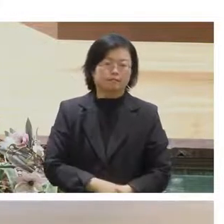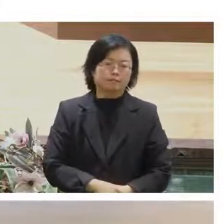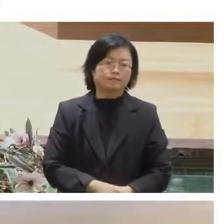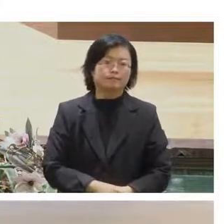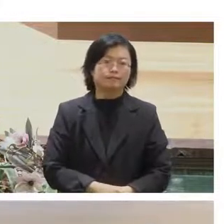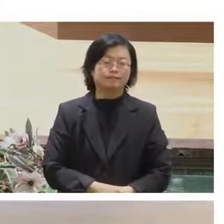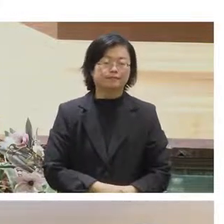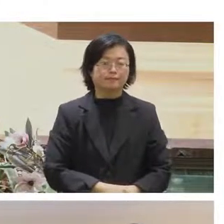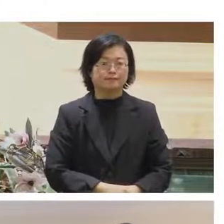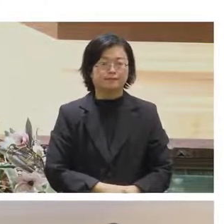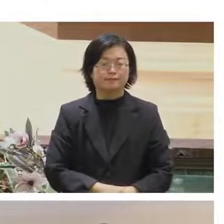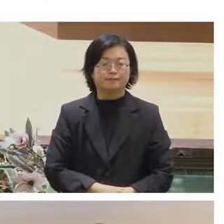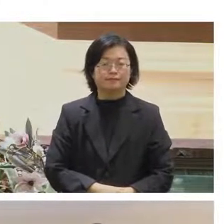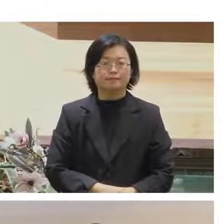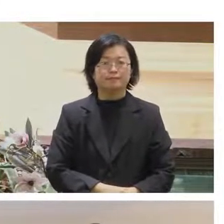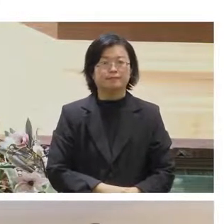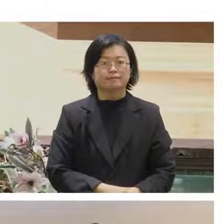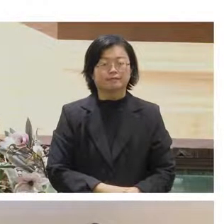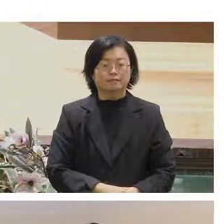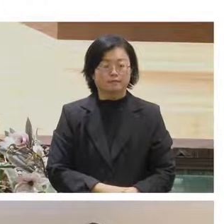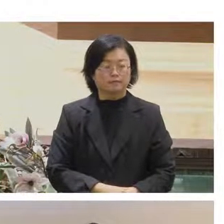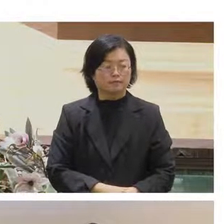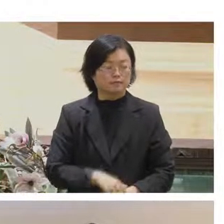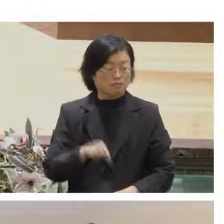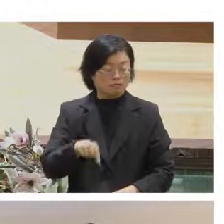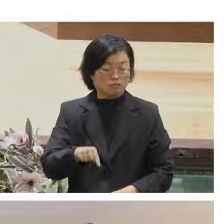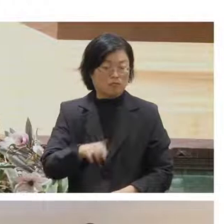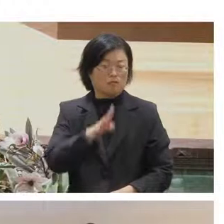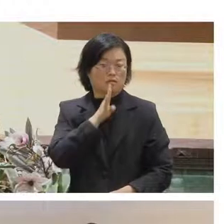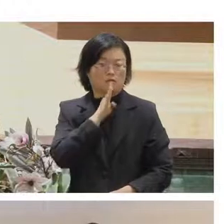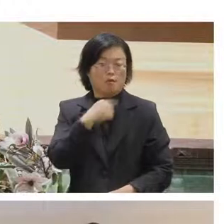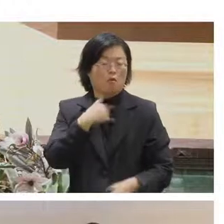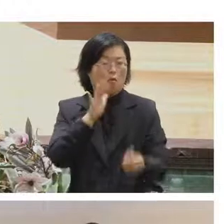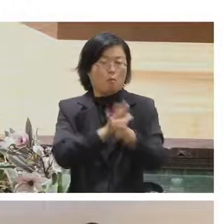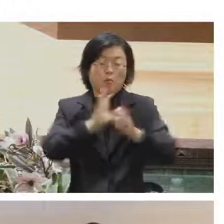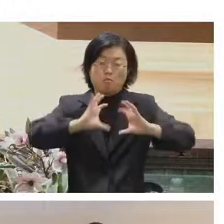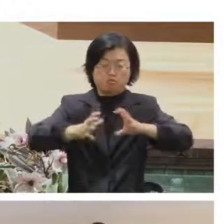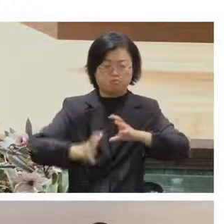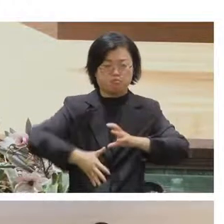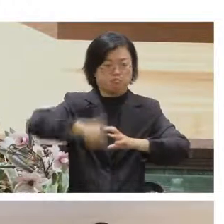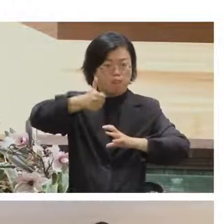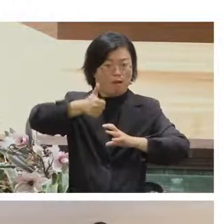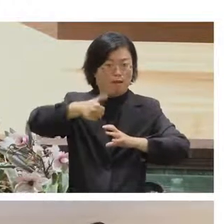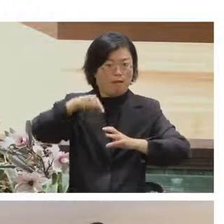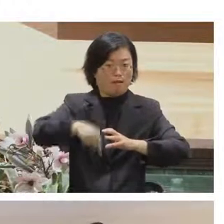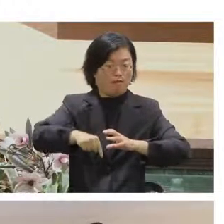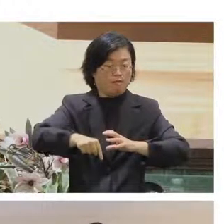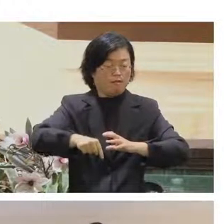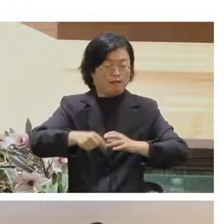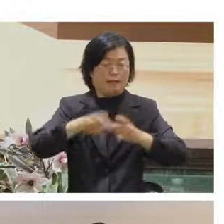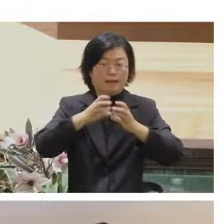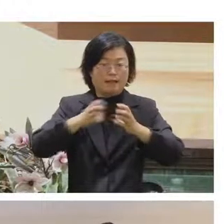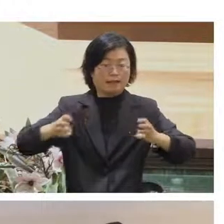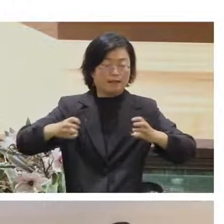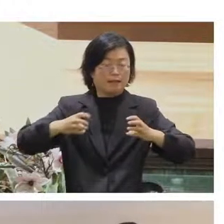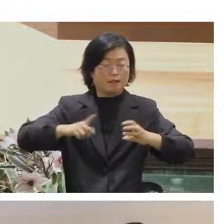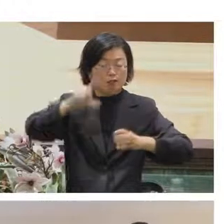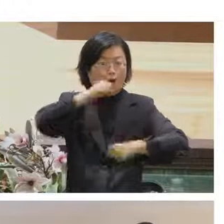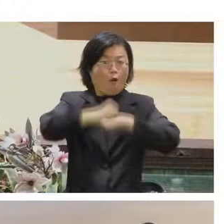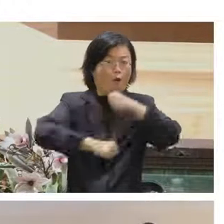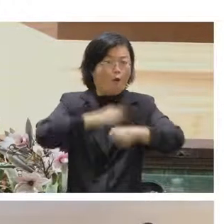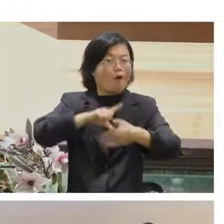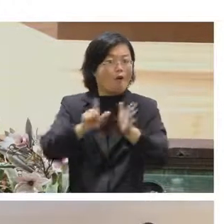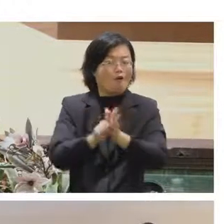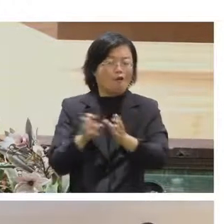下一頁這個是我們今年在幫總統背黑客松做線上這塊活動的時候的一個功能